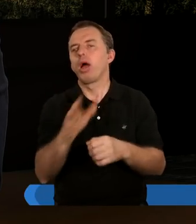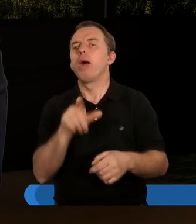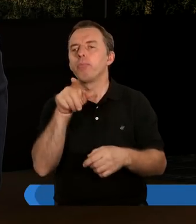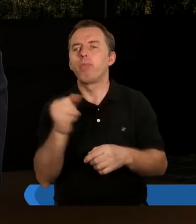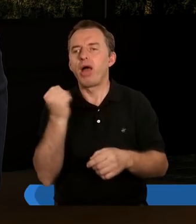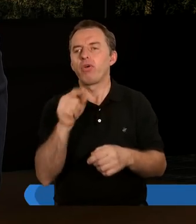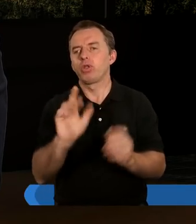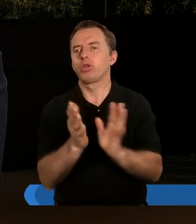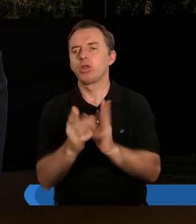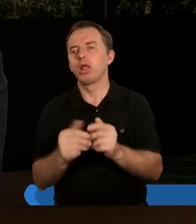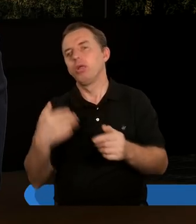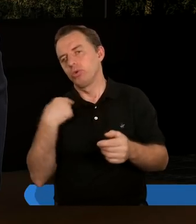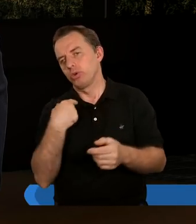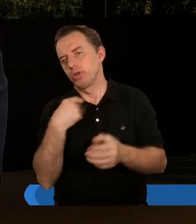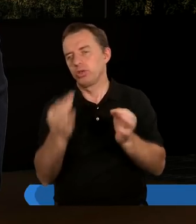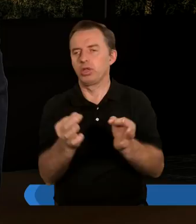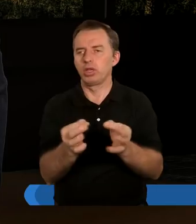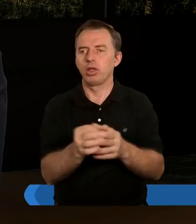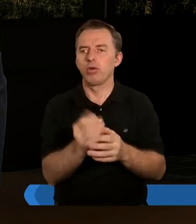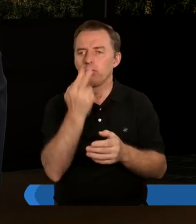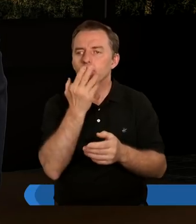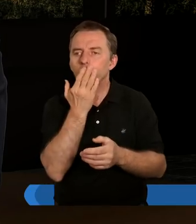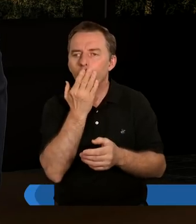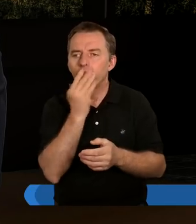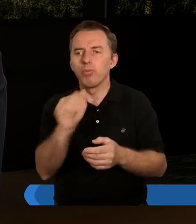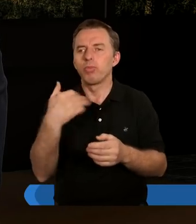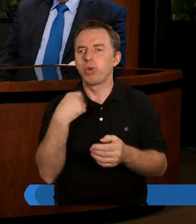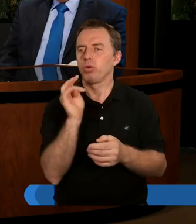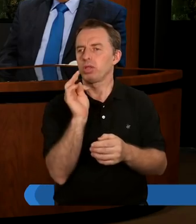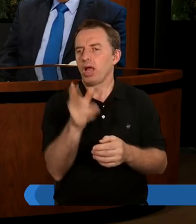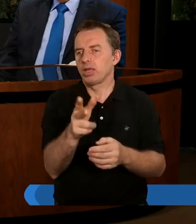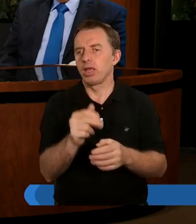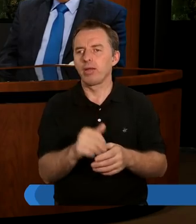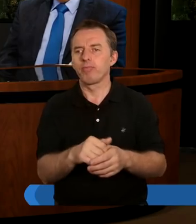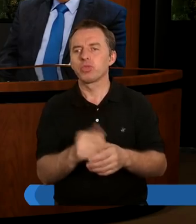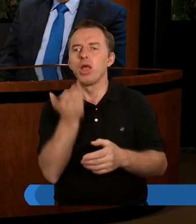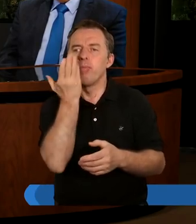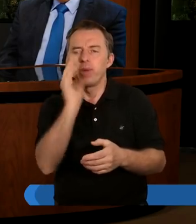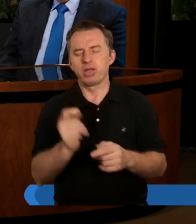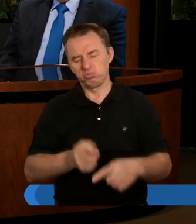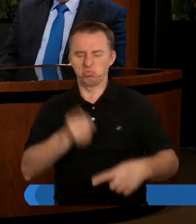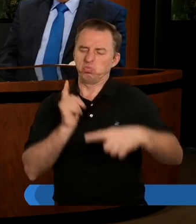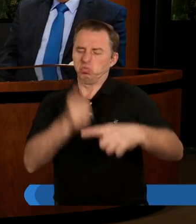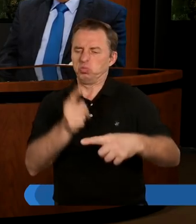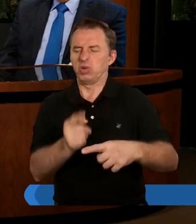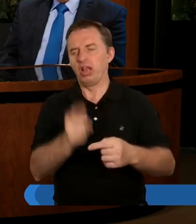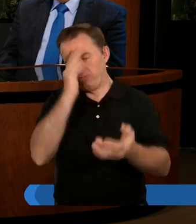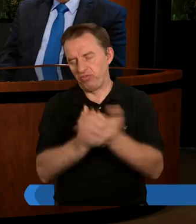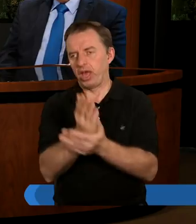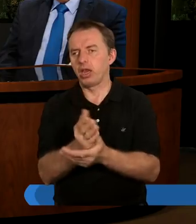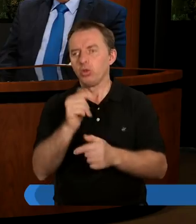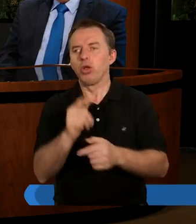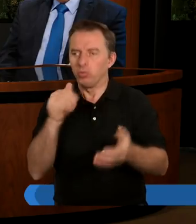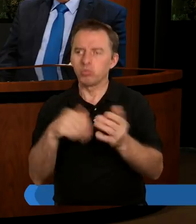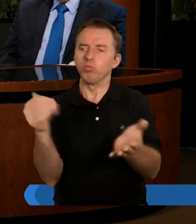Paweł w tym czasie, jak to dzisiaj tak kolokwialnie bardzo często mówimy, był taki bardzo konkretny, czarno-biały, zero